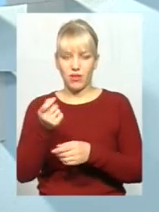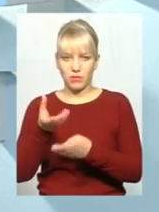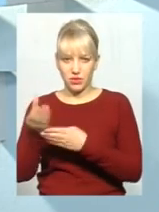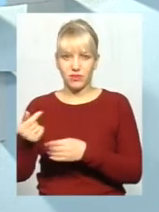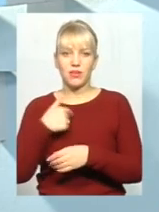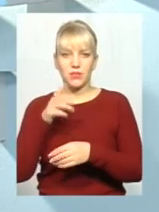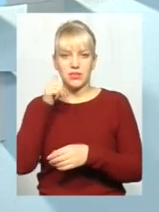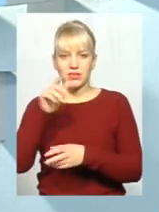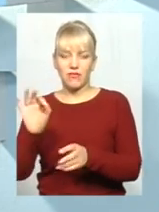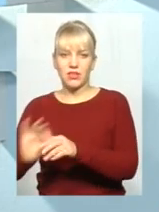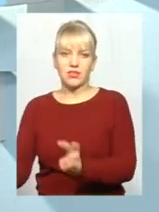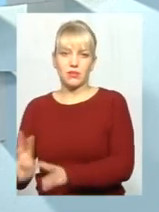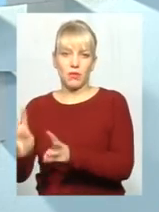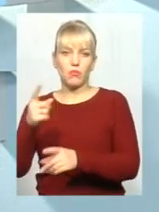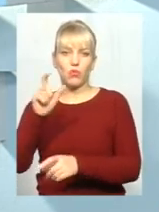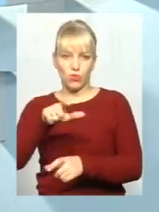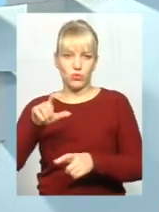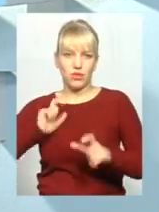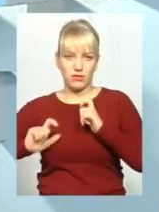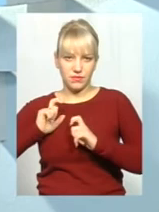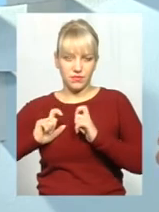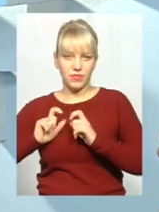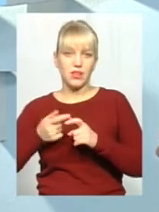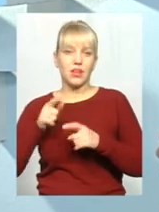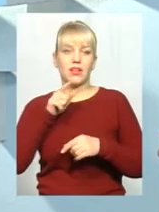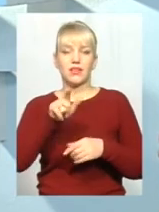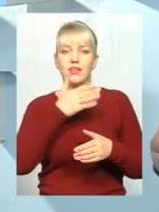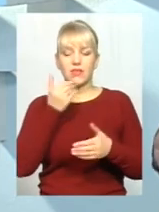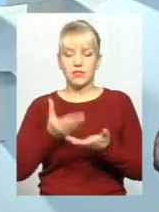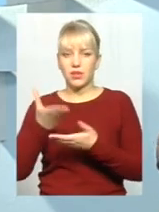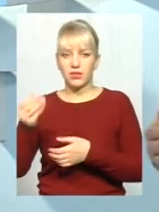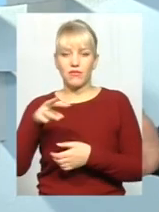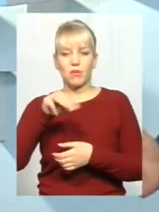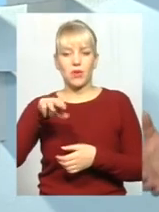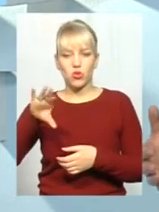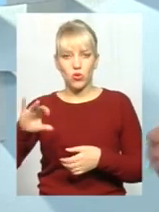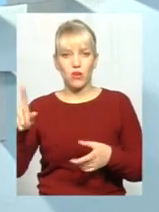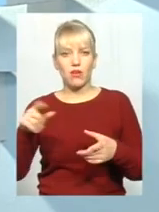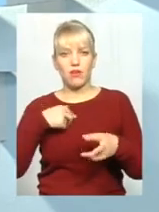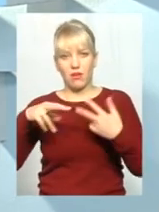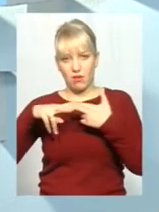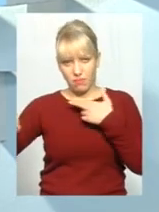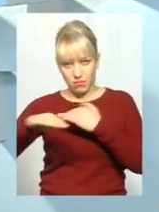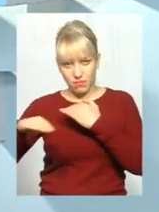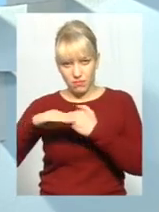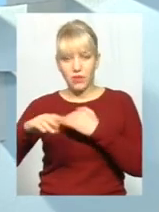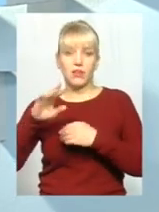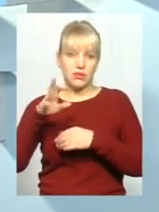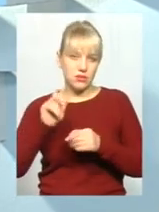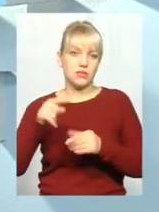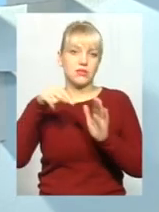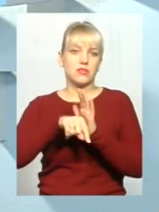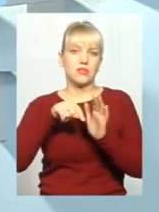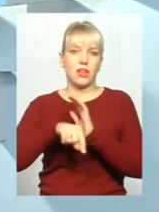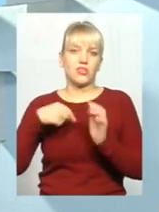рахунок того, що просто людська вот така вот натура. Ти не сплатив там суму митних платежів, яку я сплатив, то я тобі спалю автомобіль. Ну, от